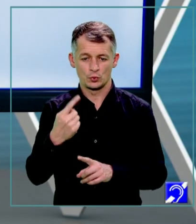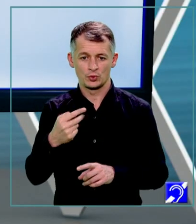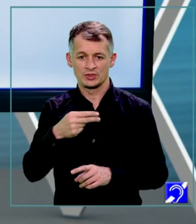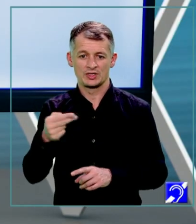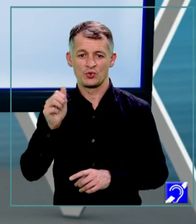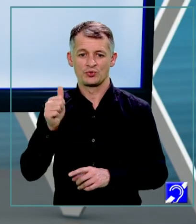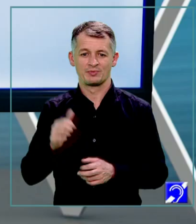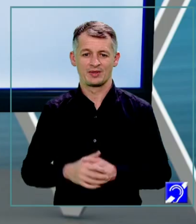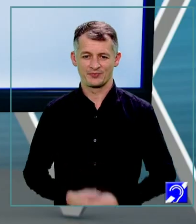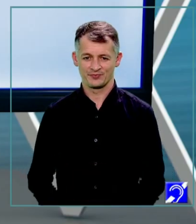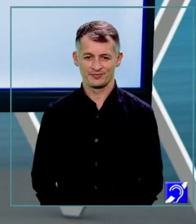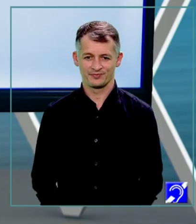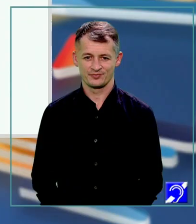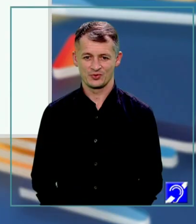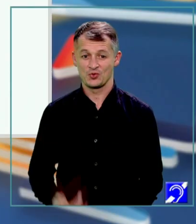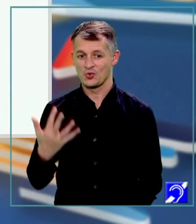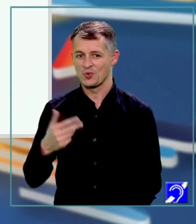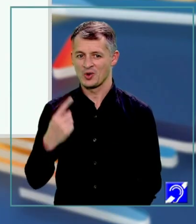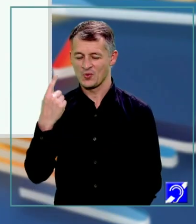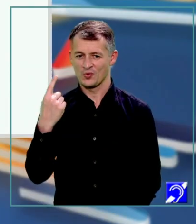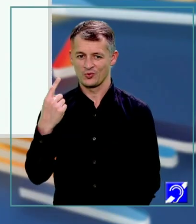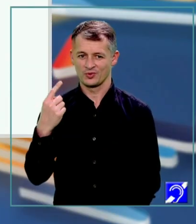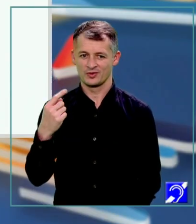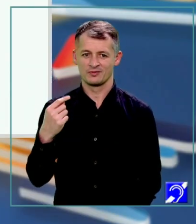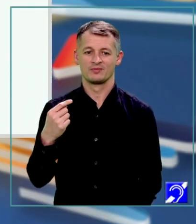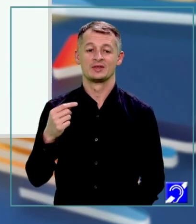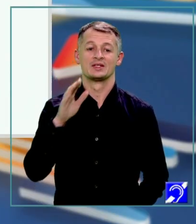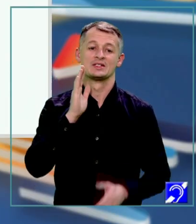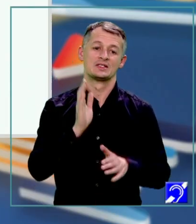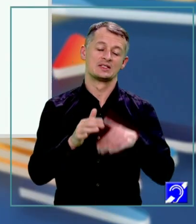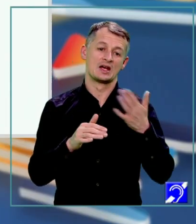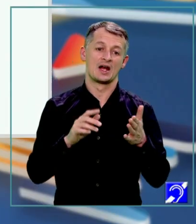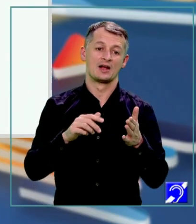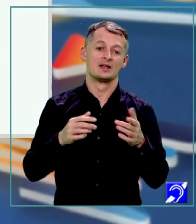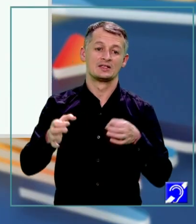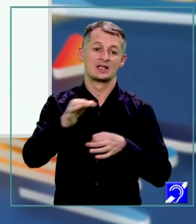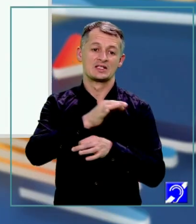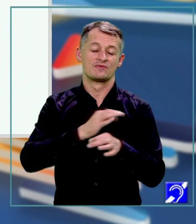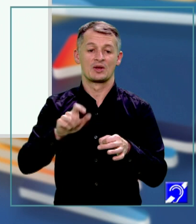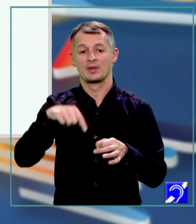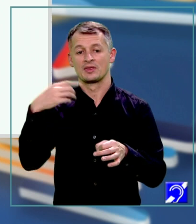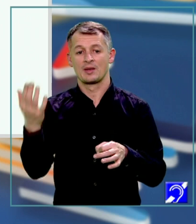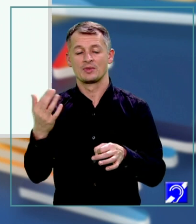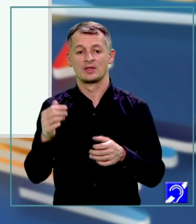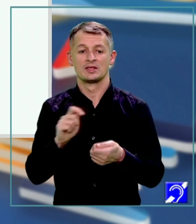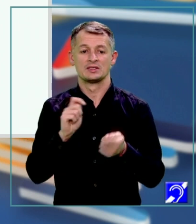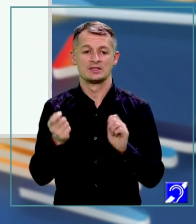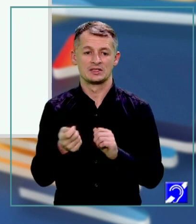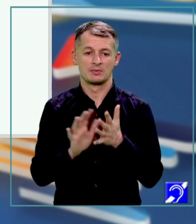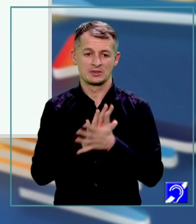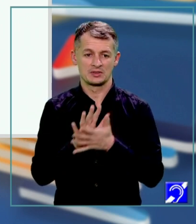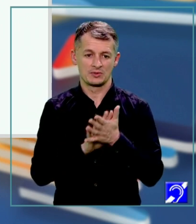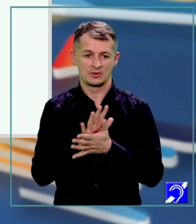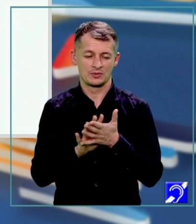egal 11. Numărul 1 din stânga îl trecem în dreapta cu semn schimbat și obținem minus 10x egal